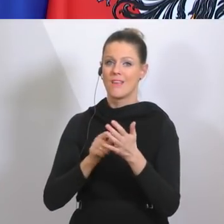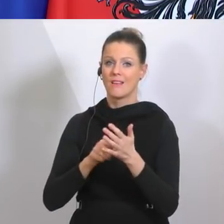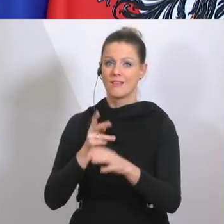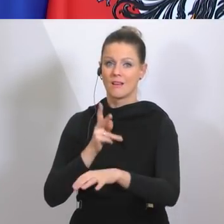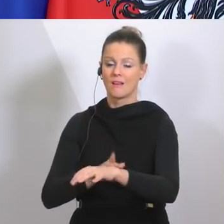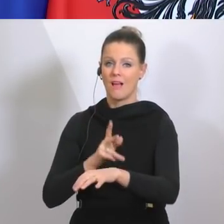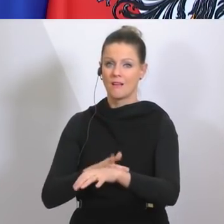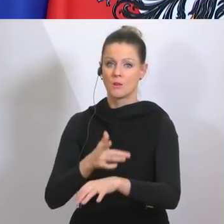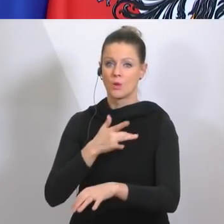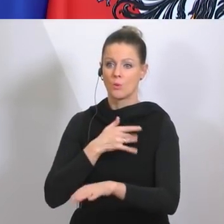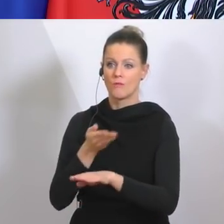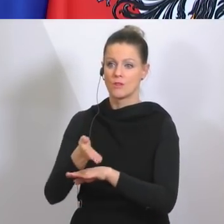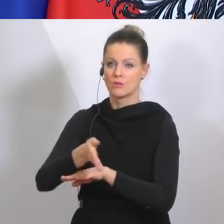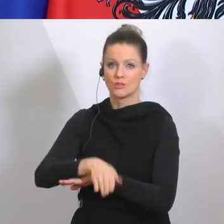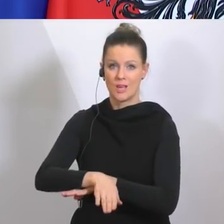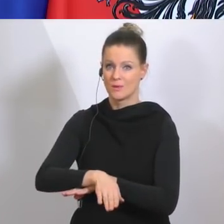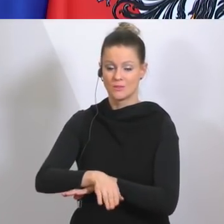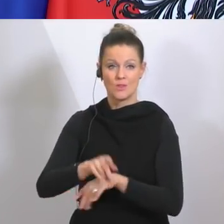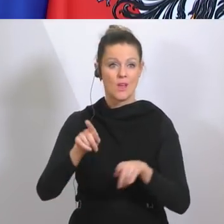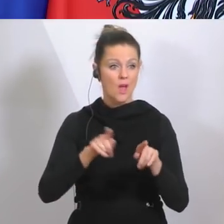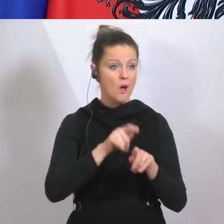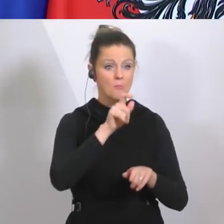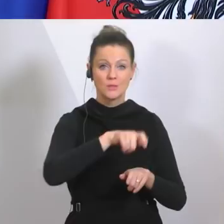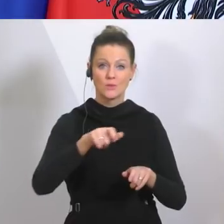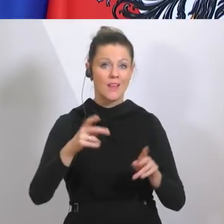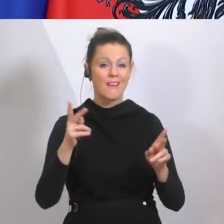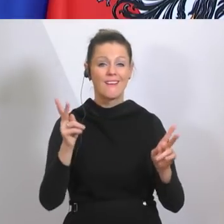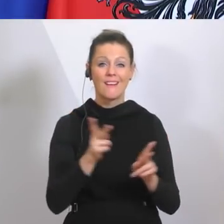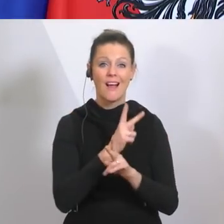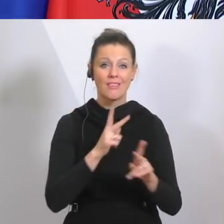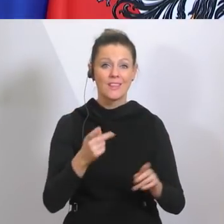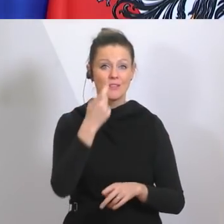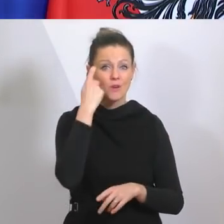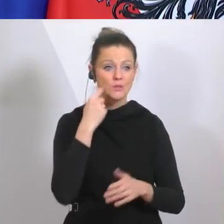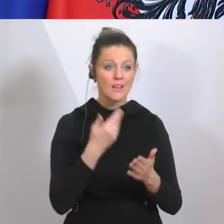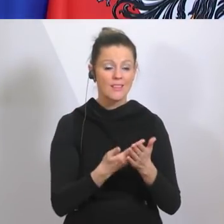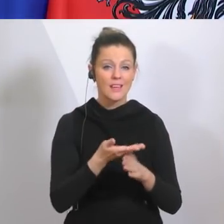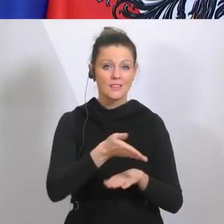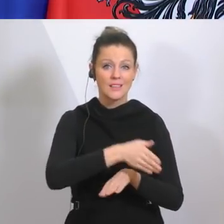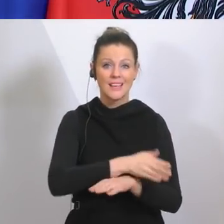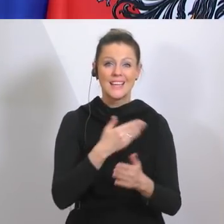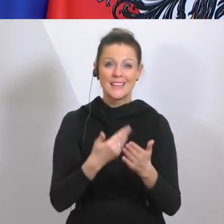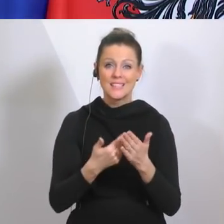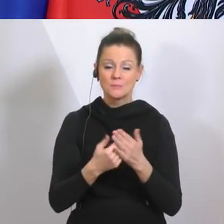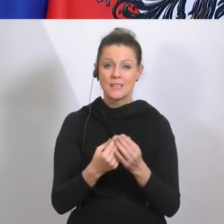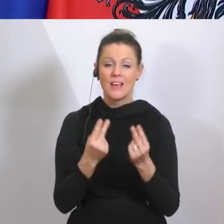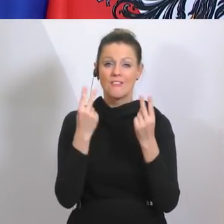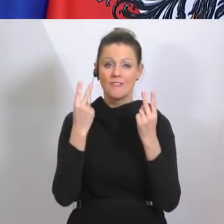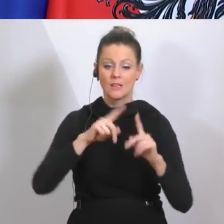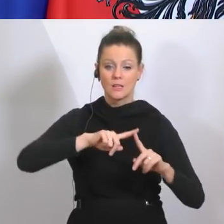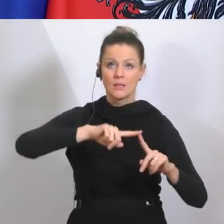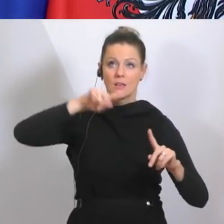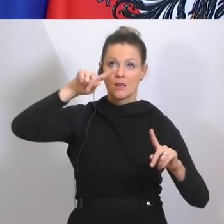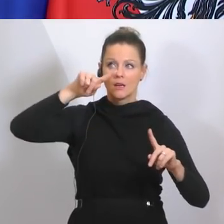sterben auch Menschen, weil sie nicht versorgt werden können. Und gerade deshalb ist es so wichtig, den Peak abzuflachen, den